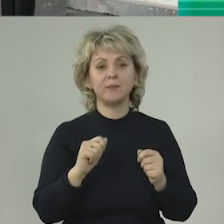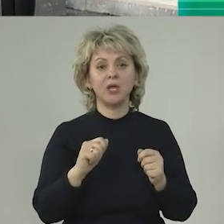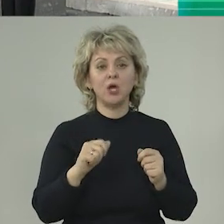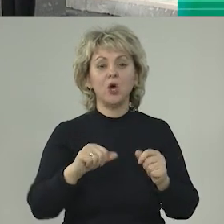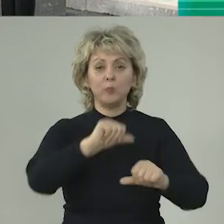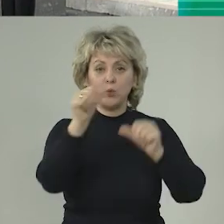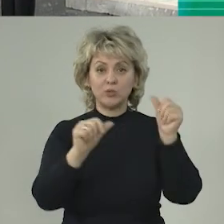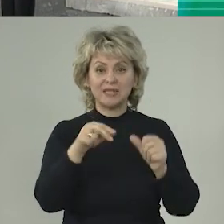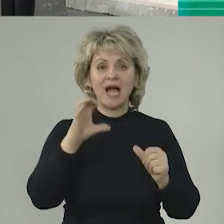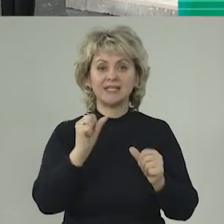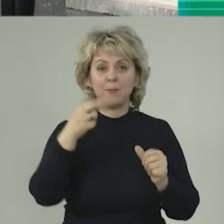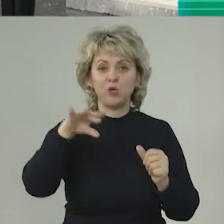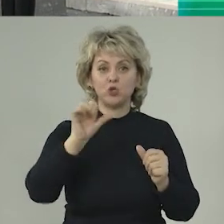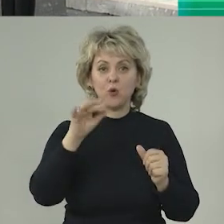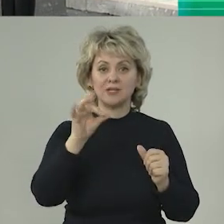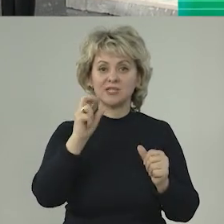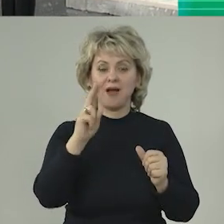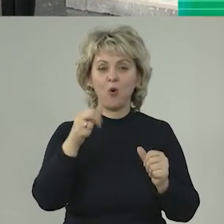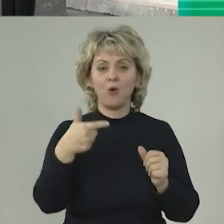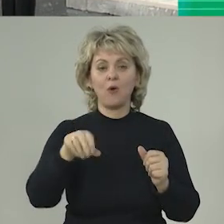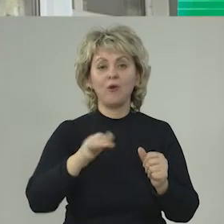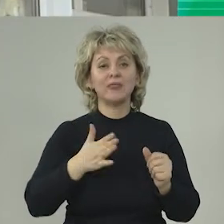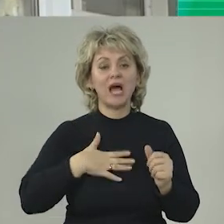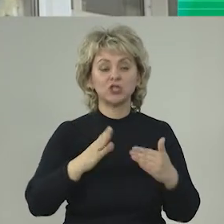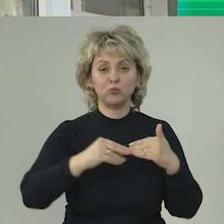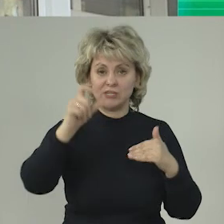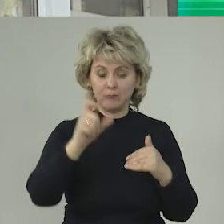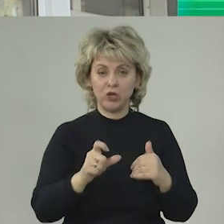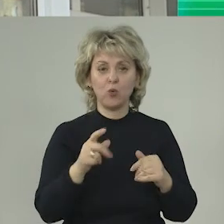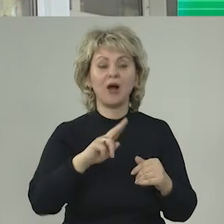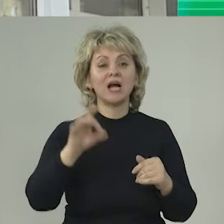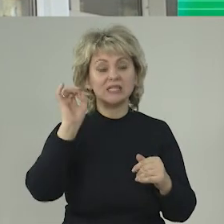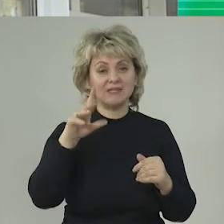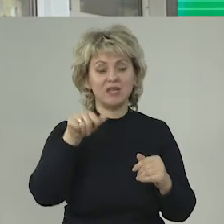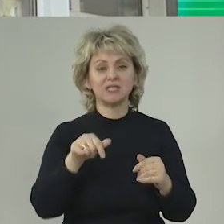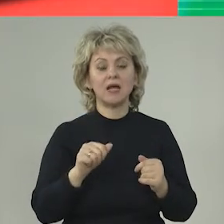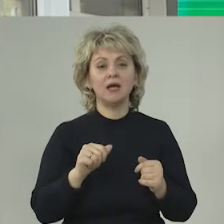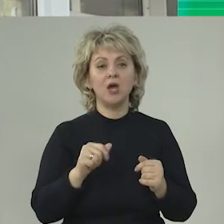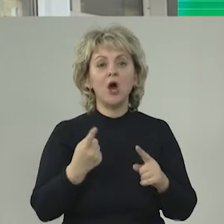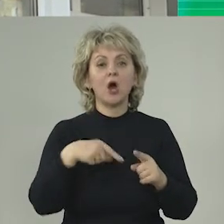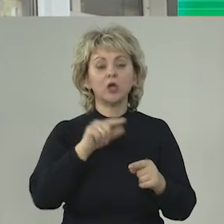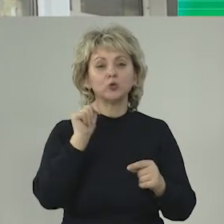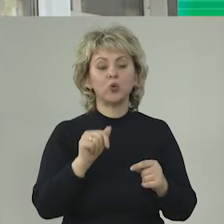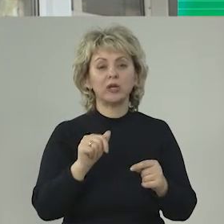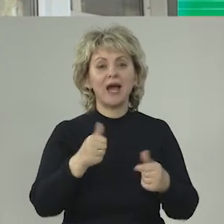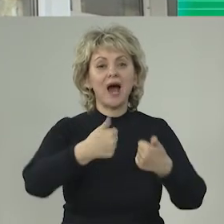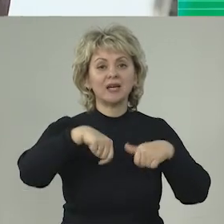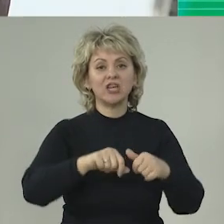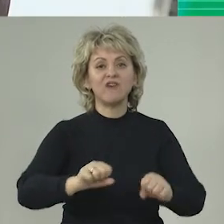бюста Александру Печерскому, нашему земляку, как известно, который